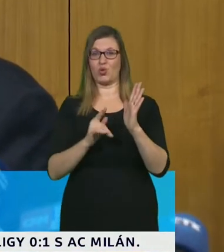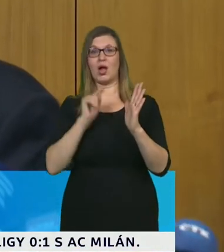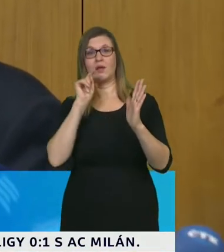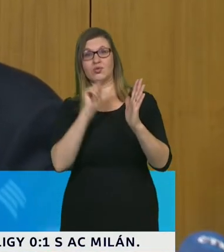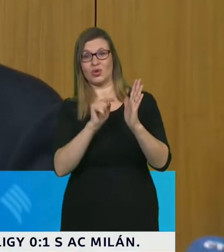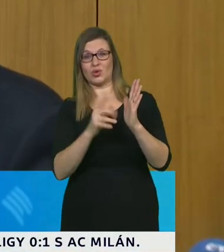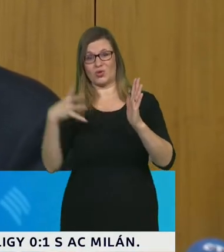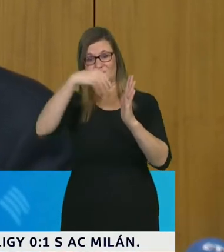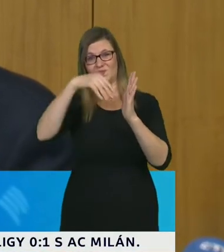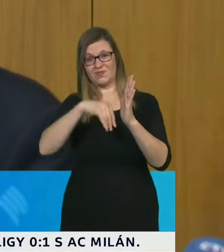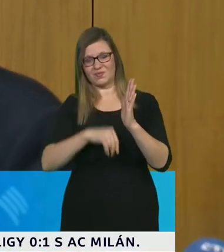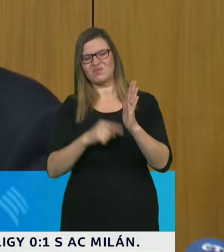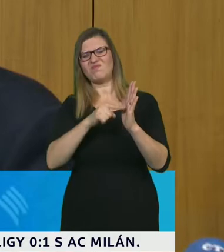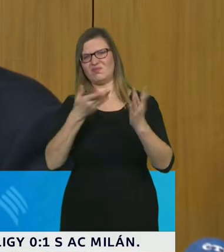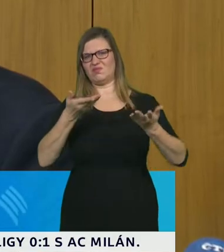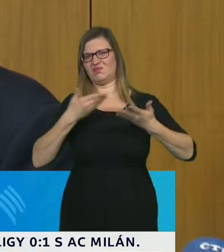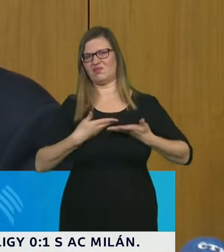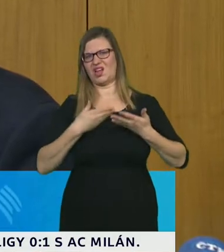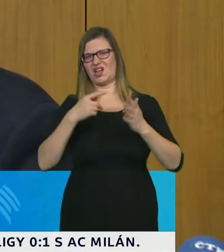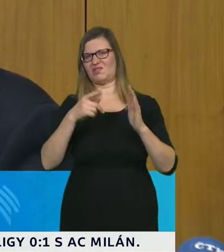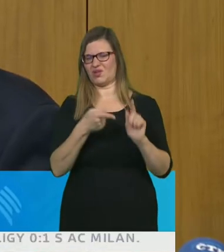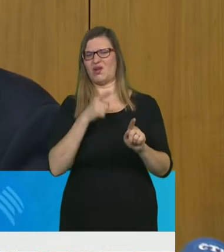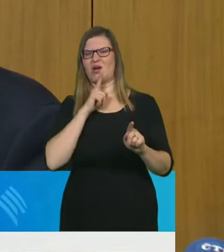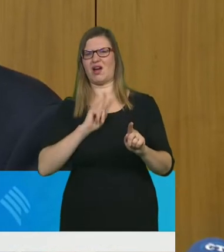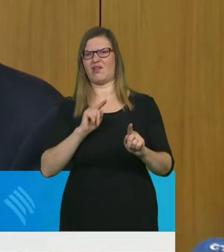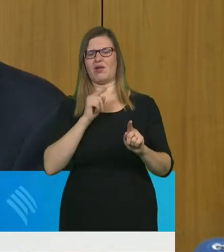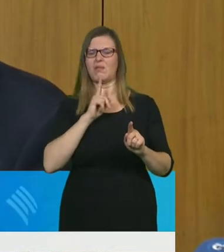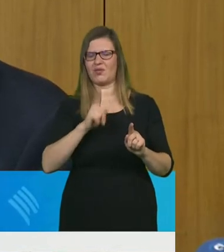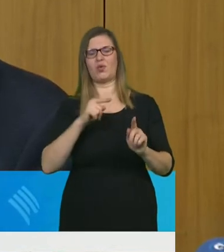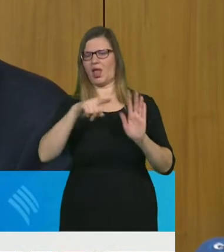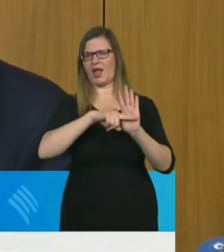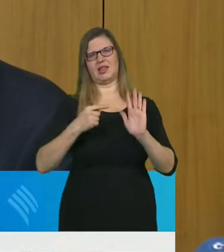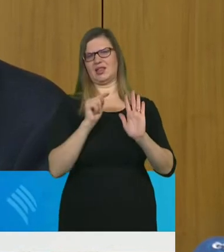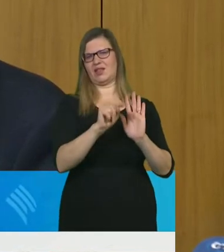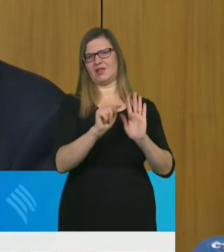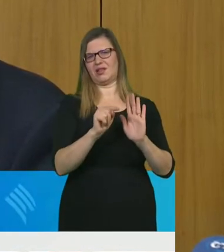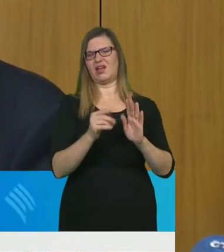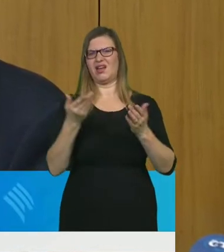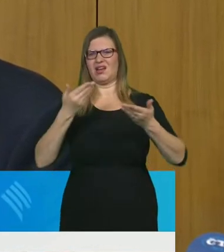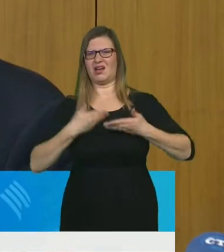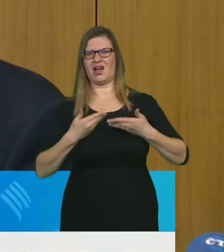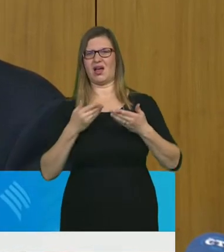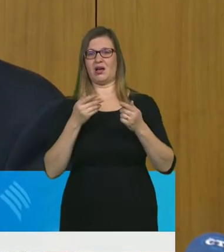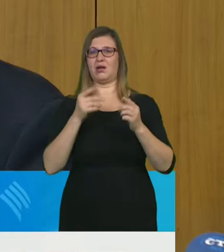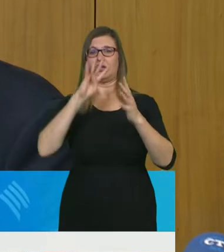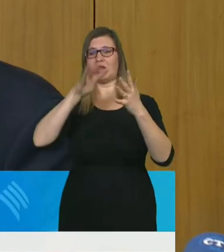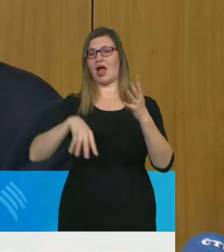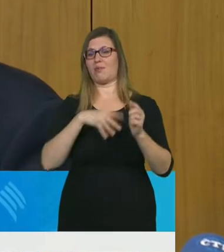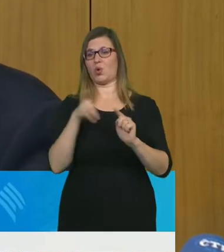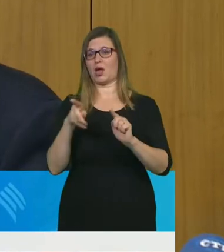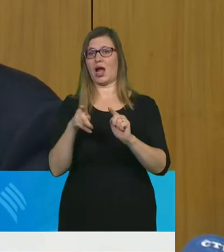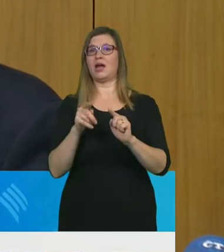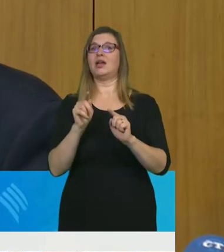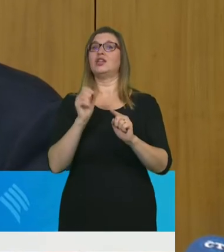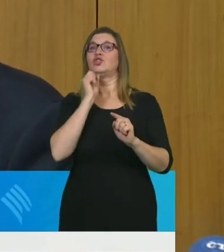metodika, tak jsme pořád i tak na hranici mezi stupněm číslo 3 a 4. Je to